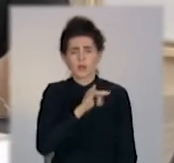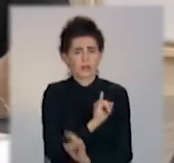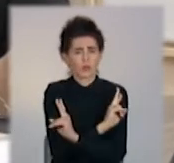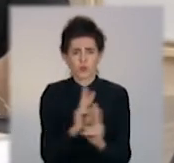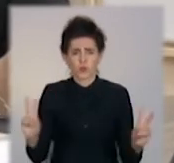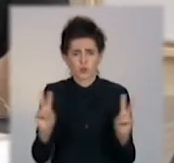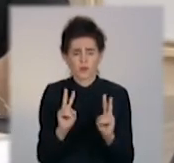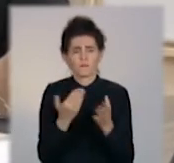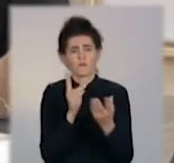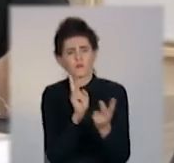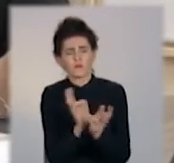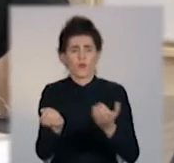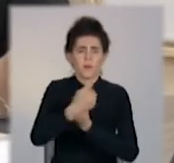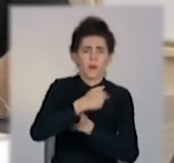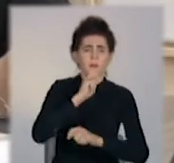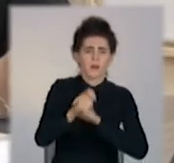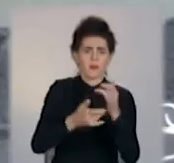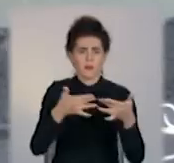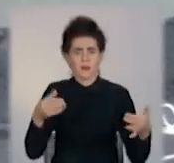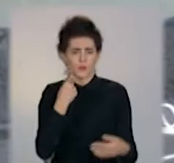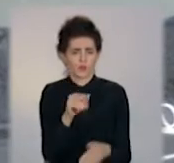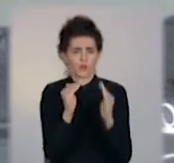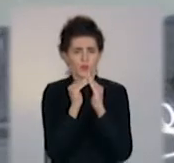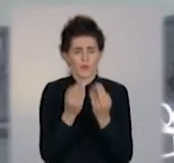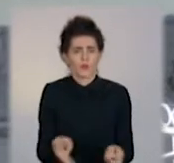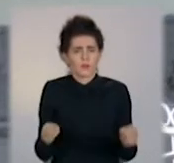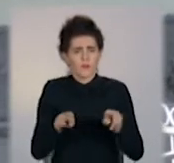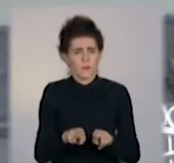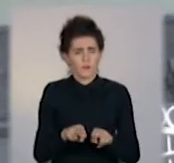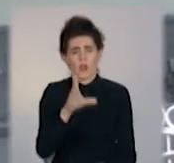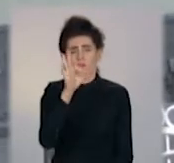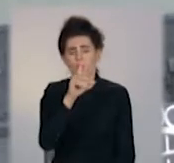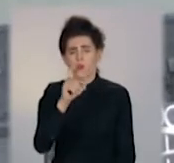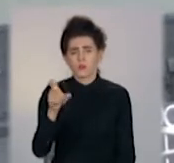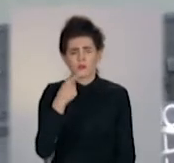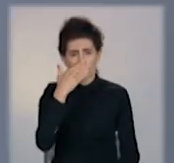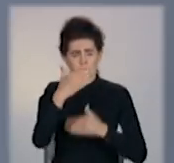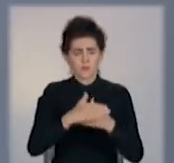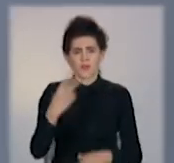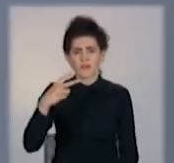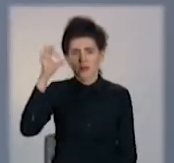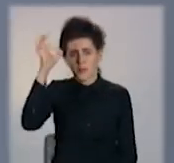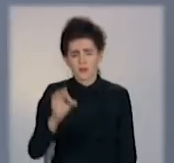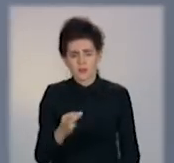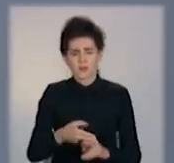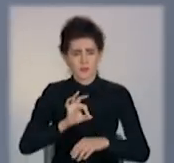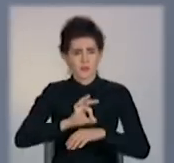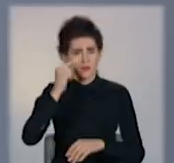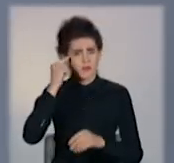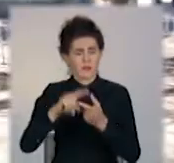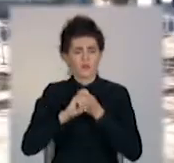нікого обнімати, зустрічати, розносити подарки і все інше. За даними ВООЗ, лише 20% хворих на COVID-19